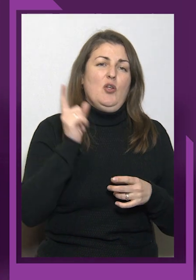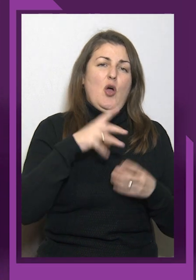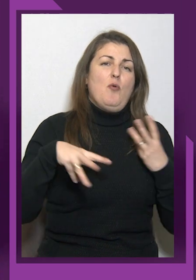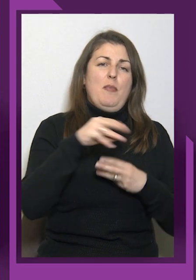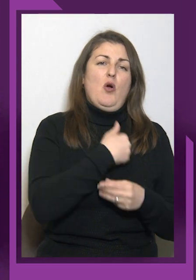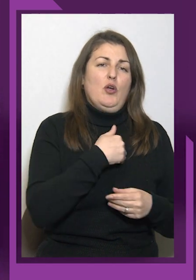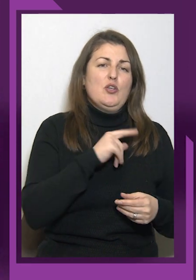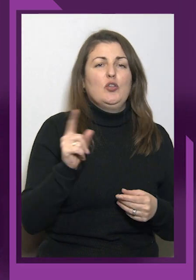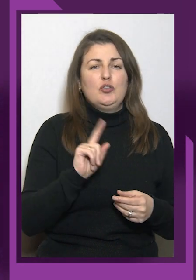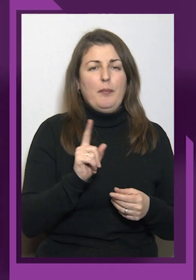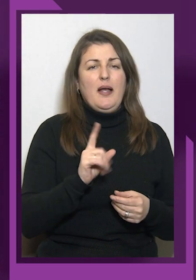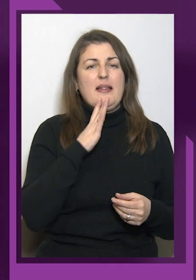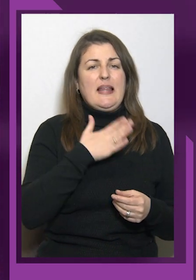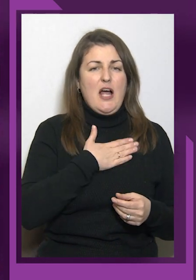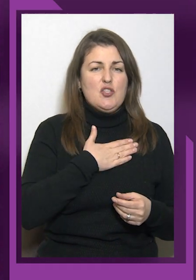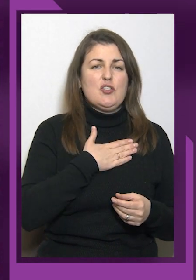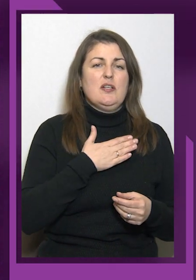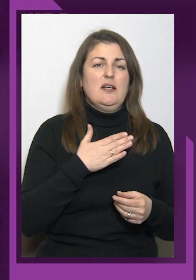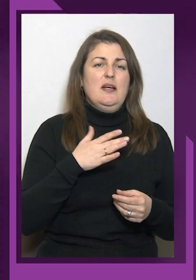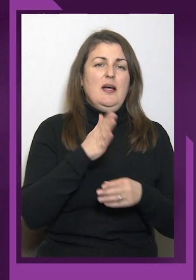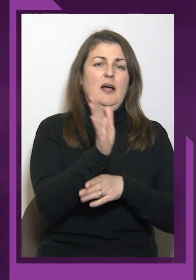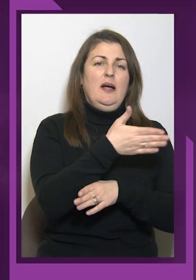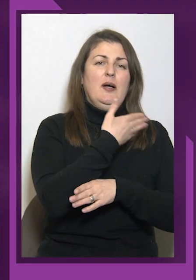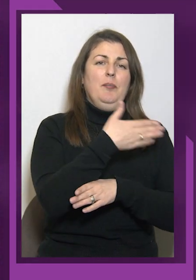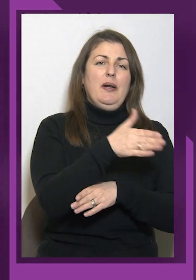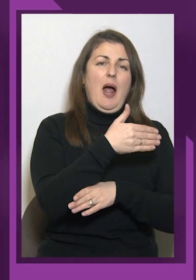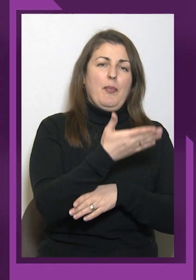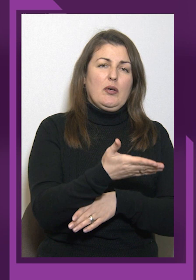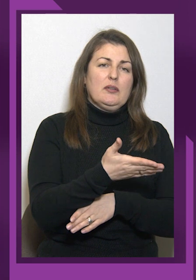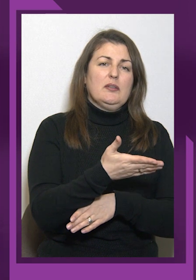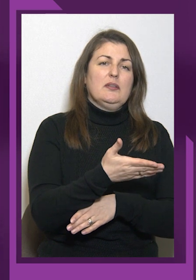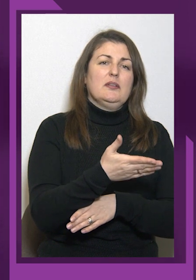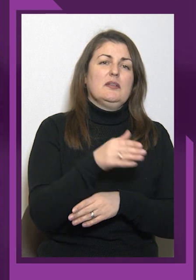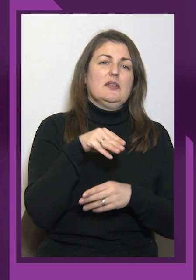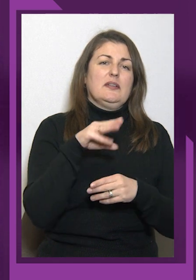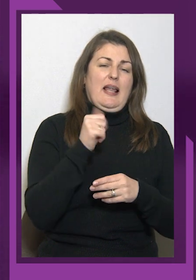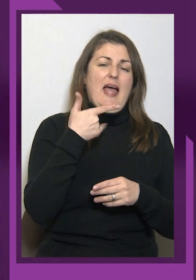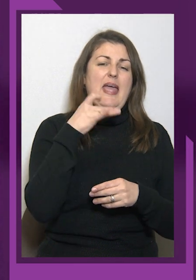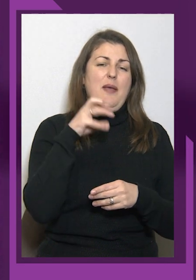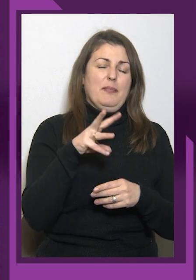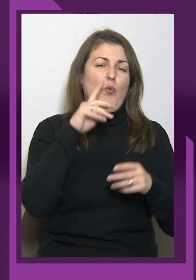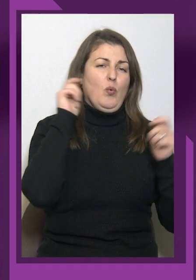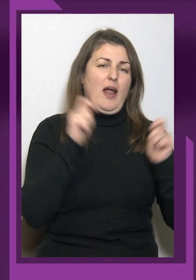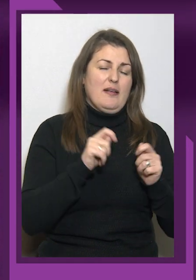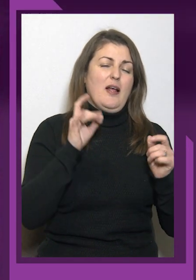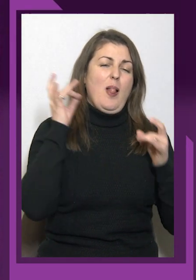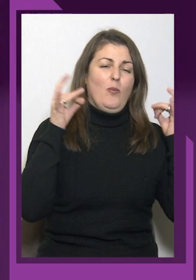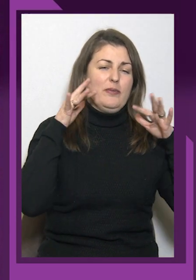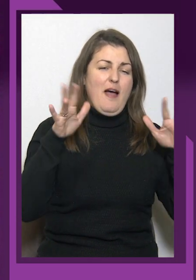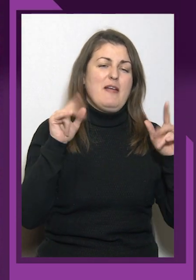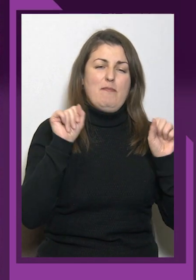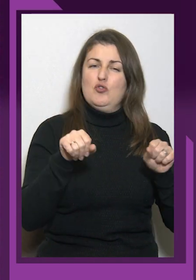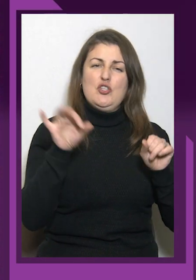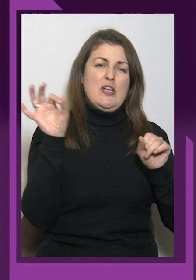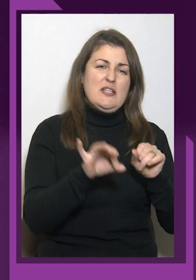та гімн України вонав як можна частіше. Тому задача була у збірної назбирати як